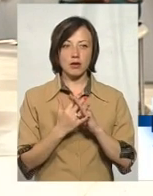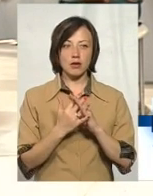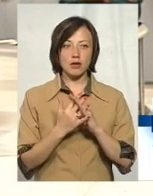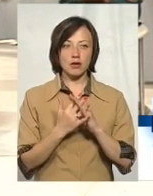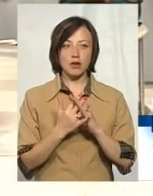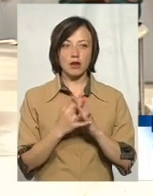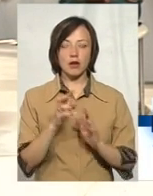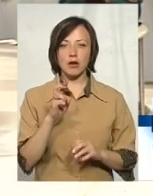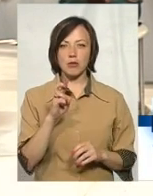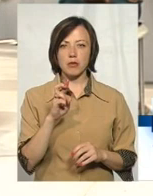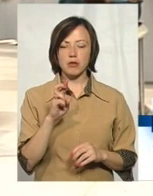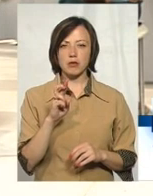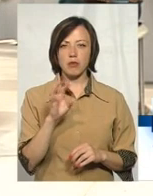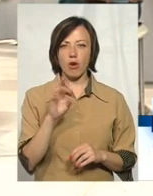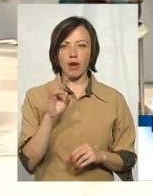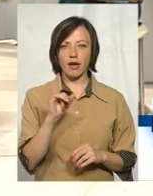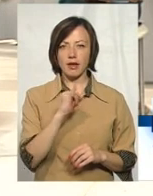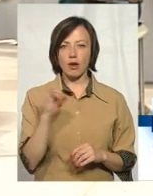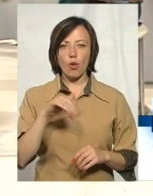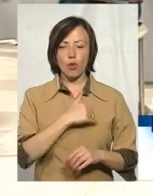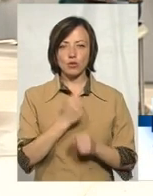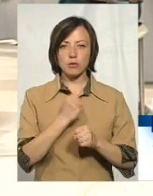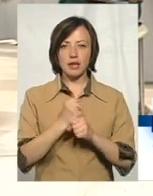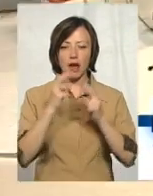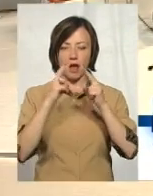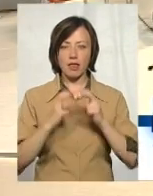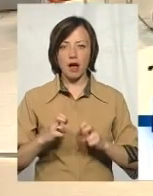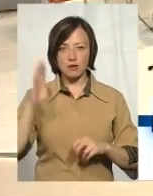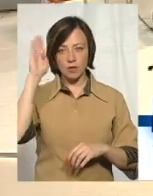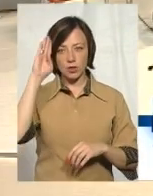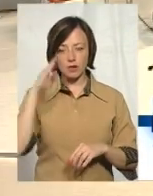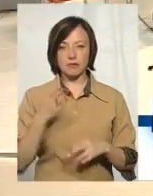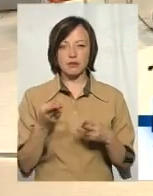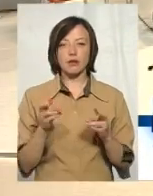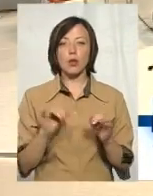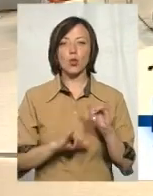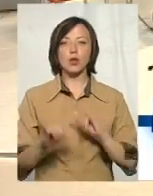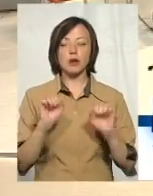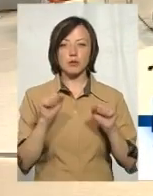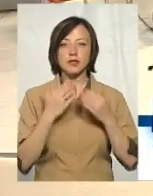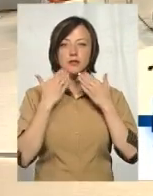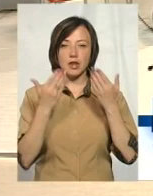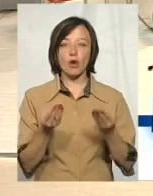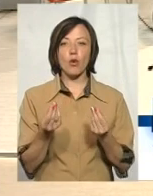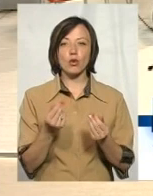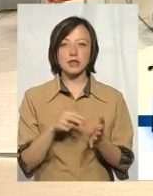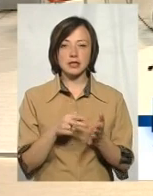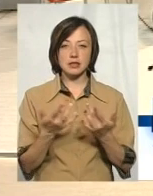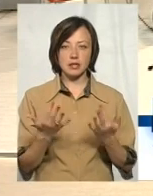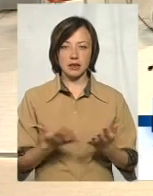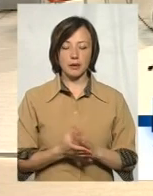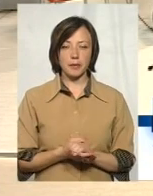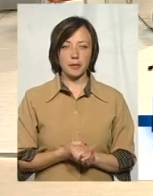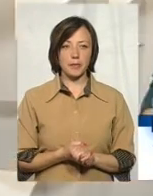І я хочу зробити аналіз води. Де це я можу... Ну, куди я можу ввратитися, скільки це буде вкоштовувати?